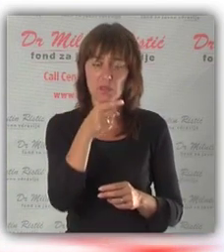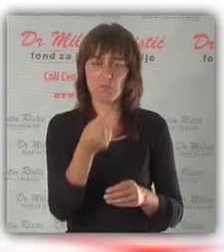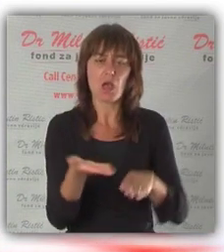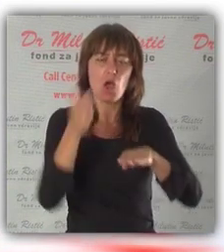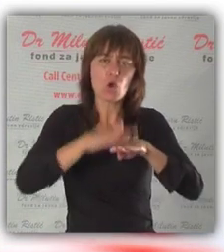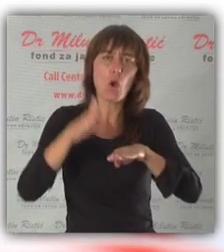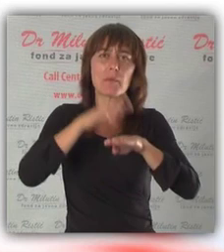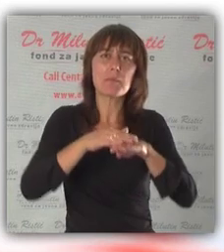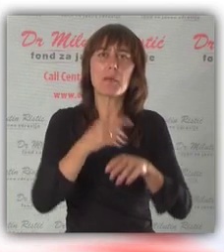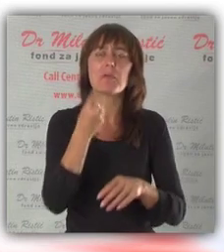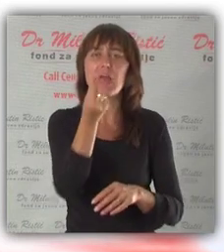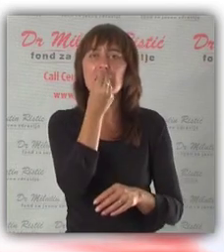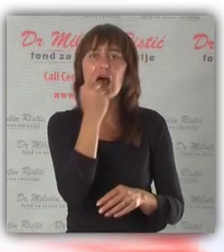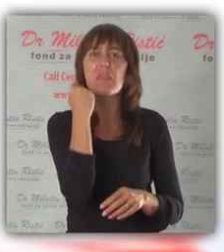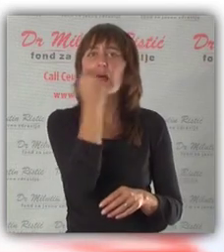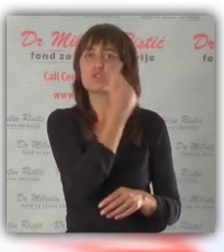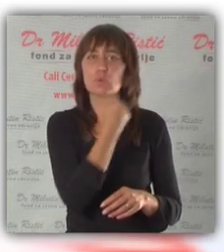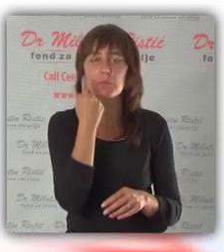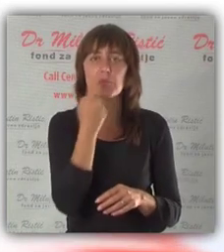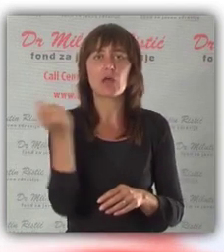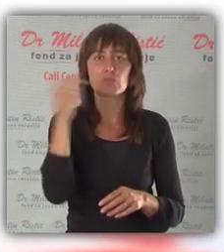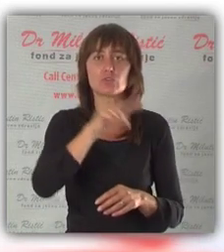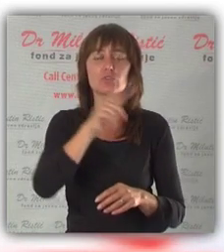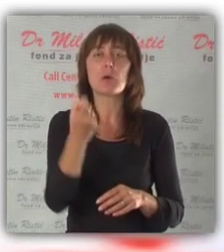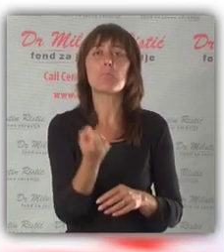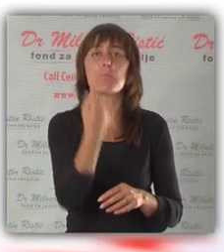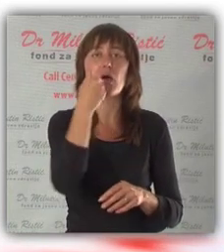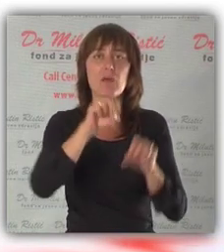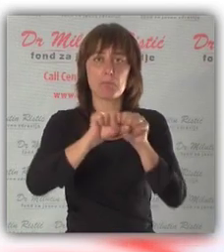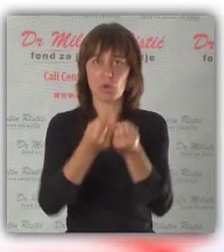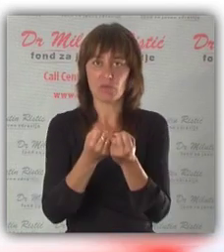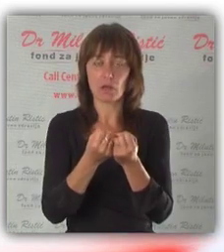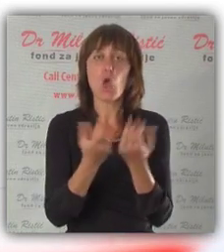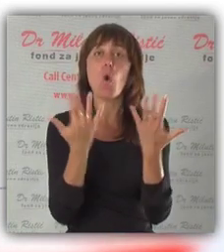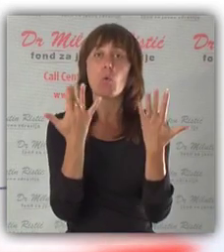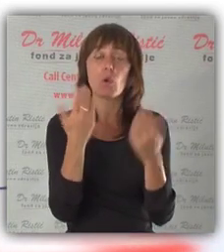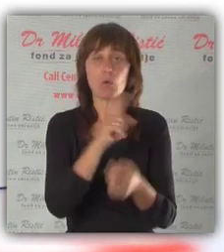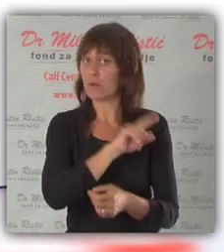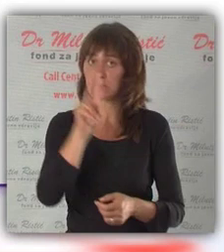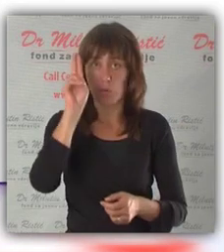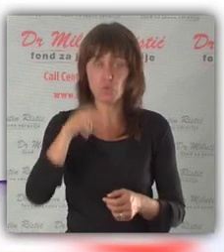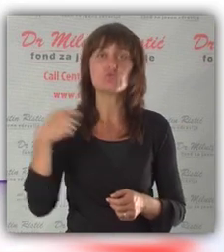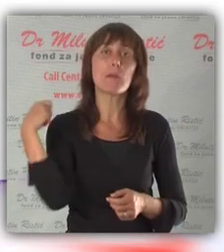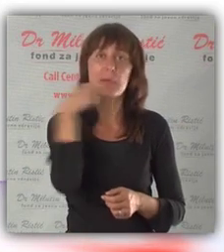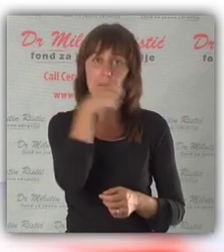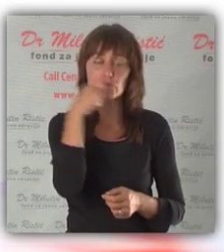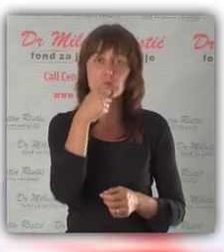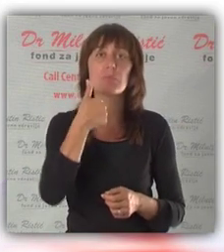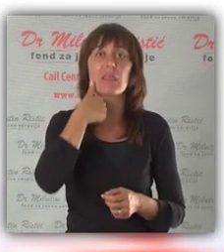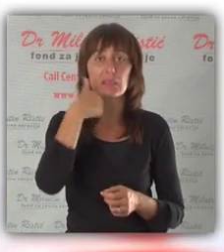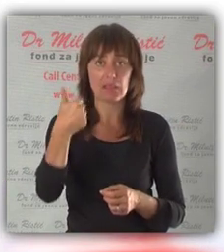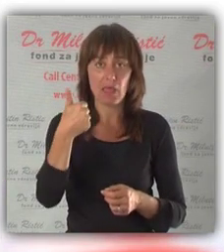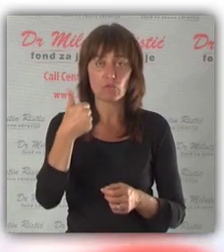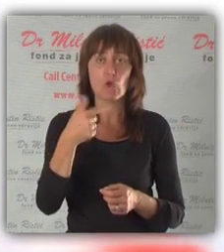Samim tim, gomilanje hrane na zubima i desnima dovodi do pojave karnisa. Ukoliko nismo umogućili se da